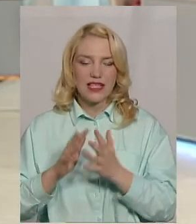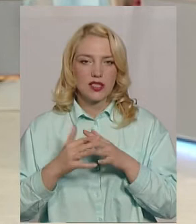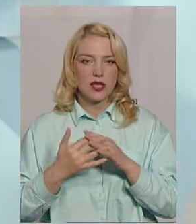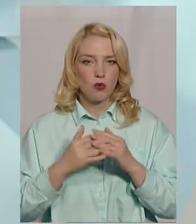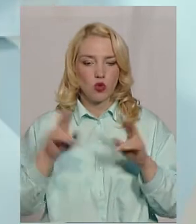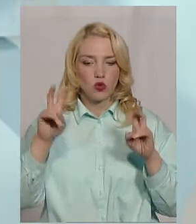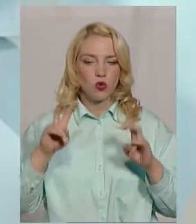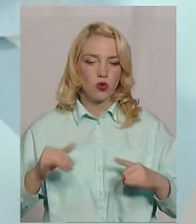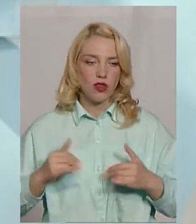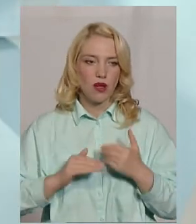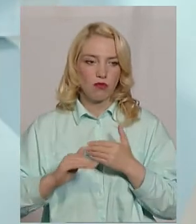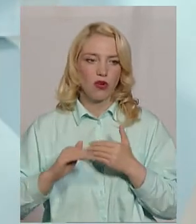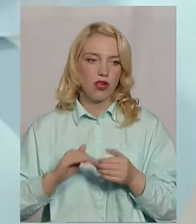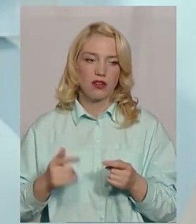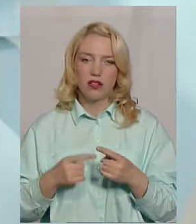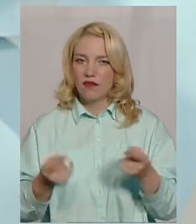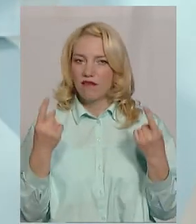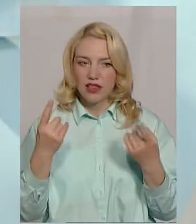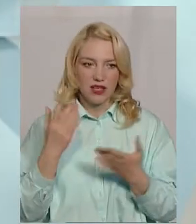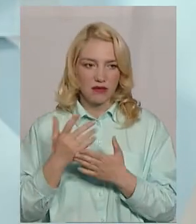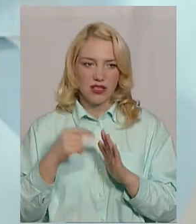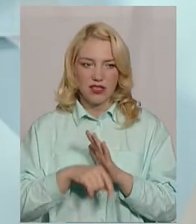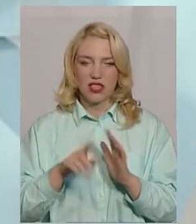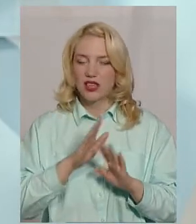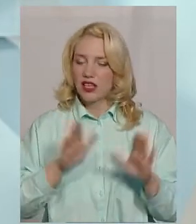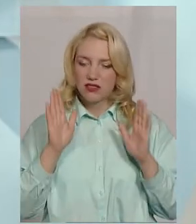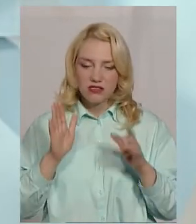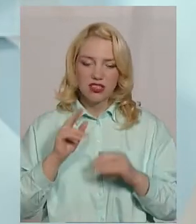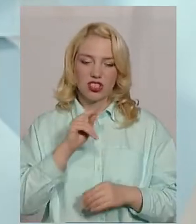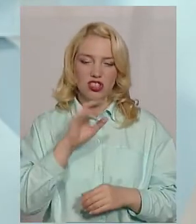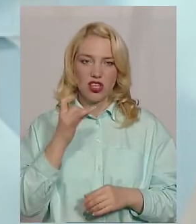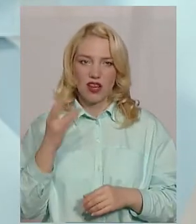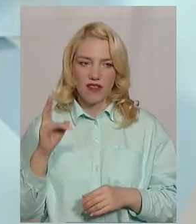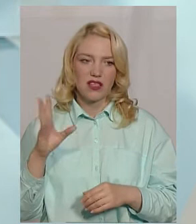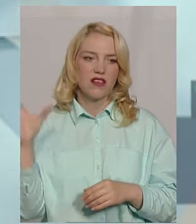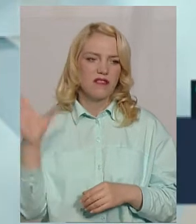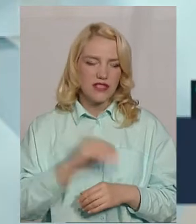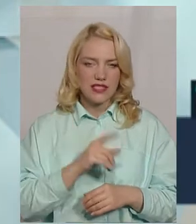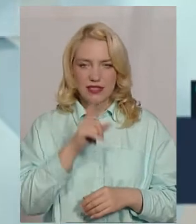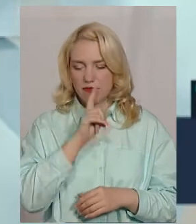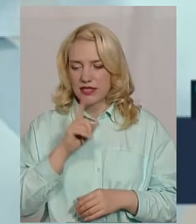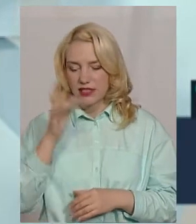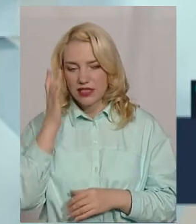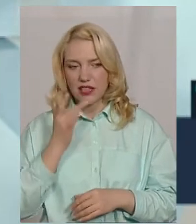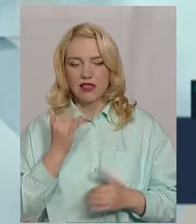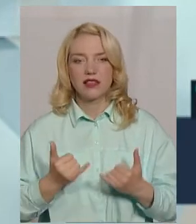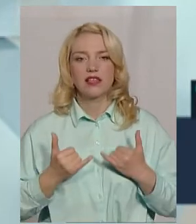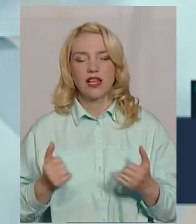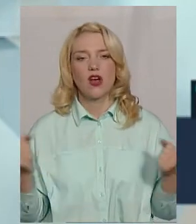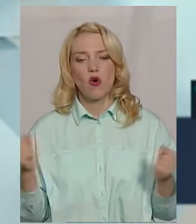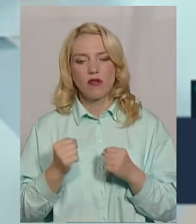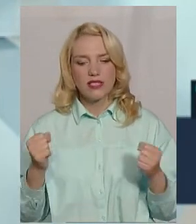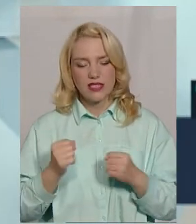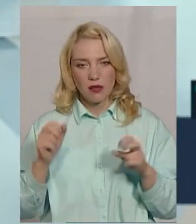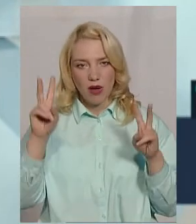Дуже велике значення має не тільки червень, взагалі всі літні місяці. Особливо для озимих культур